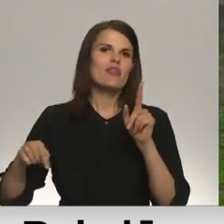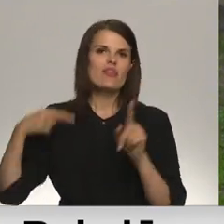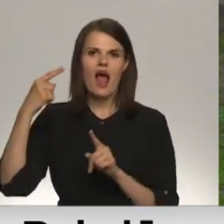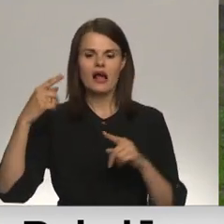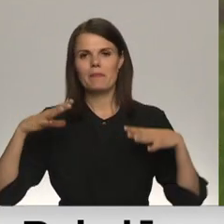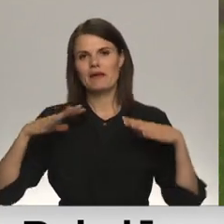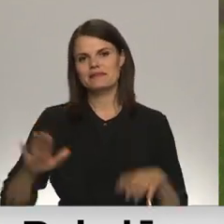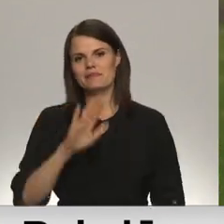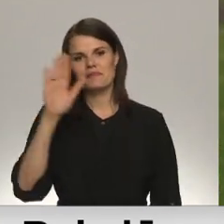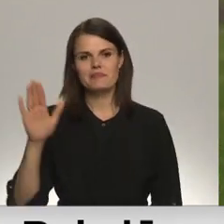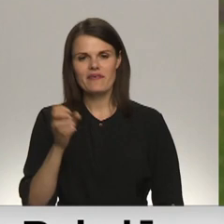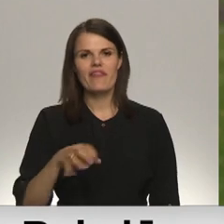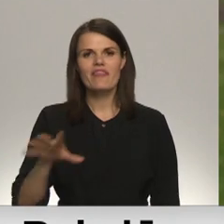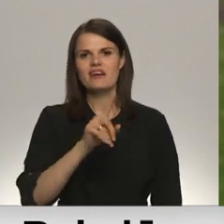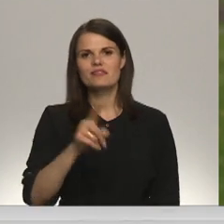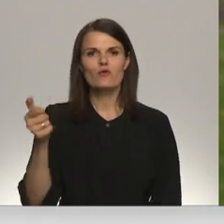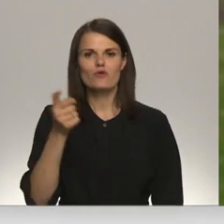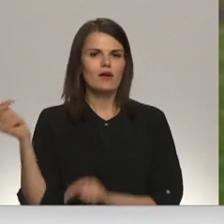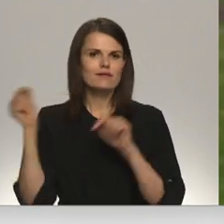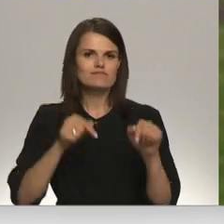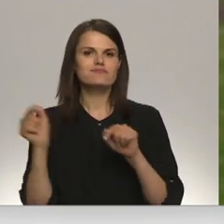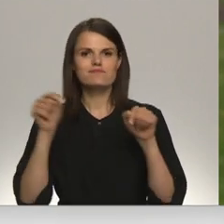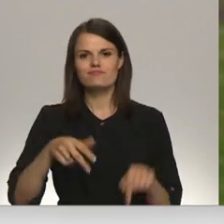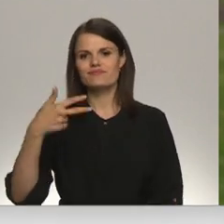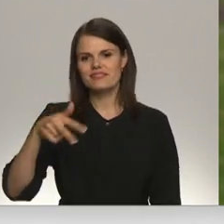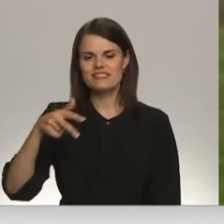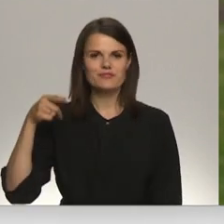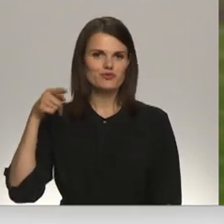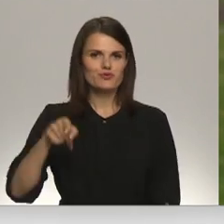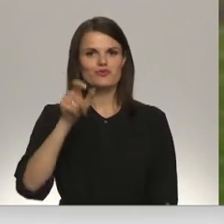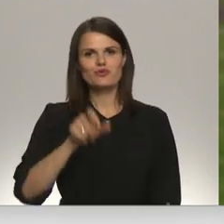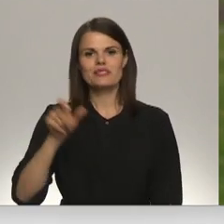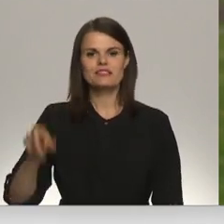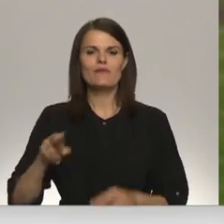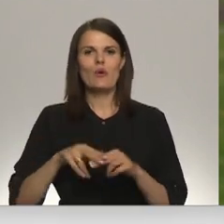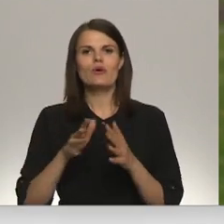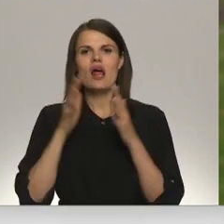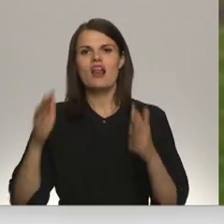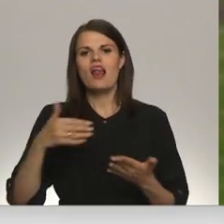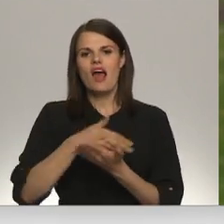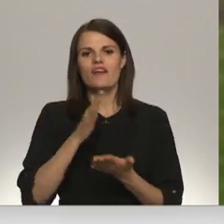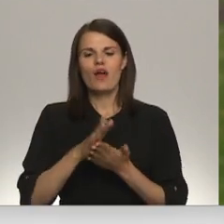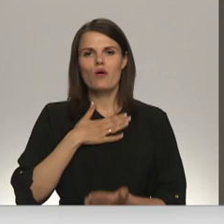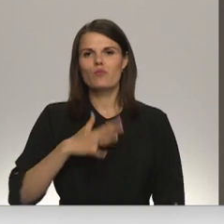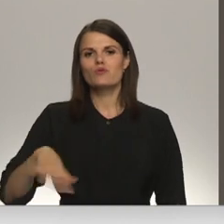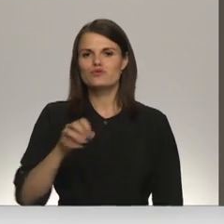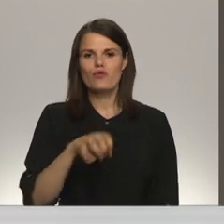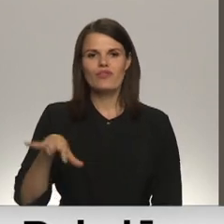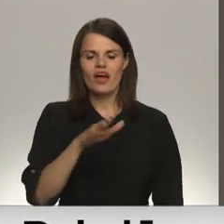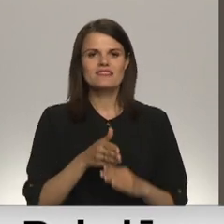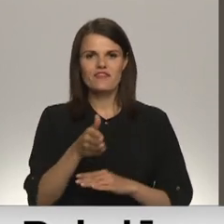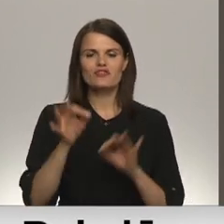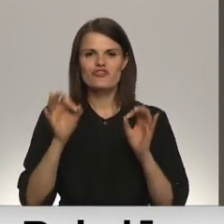brīvdienās. Dārds katru gadu apmeklēja vairāk kā 30 tūkstoši cilvēki, un lielākā daļa no viņiem mūsu dārdsā viesojas tieši